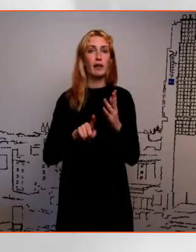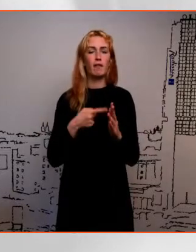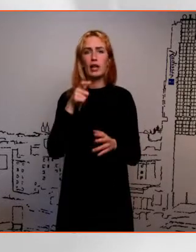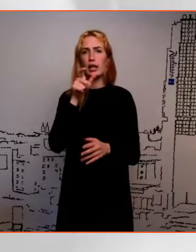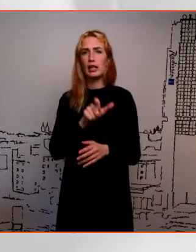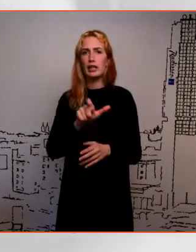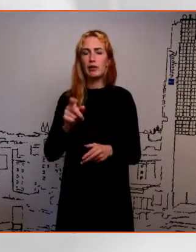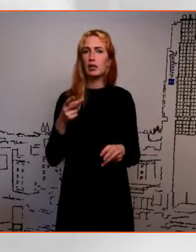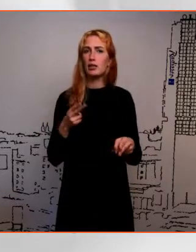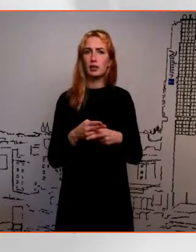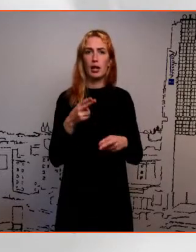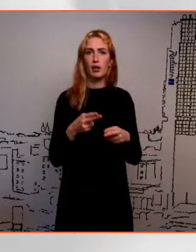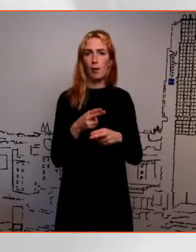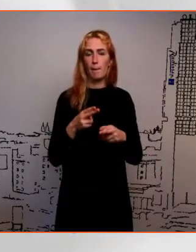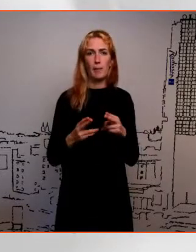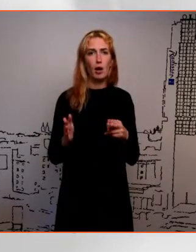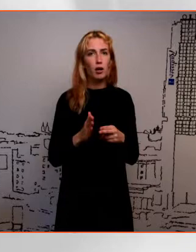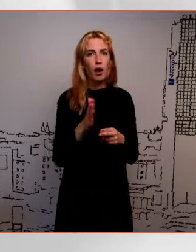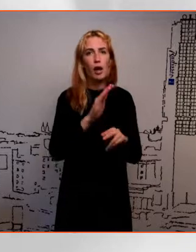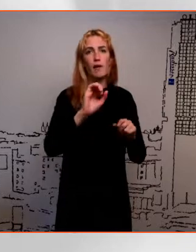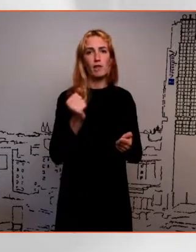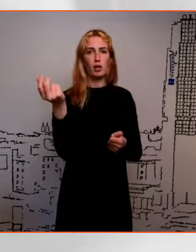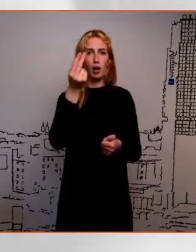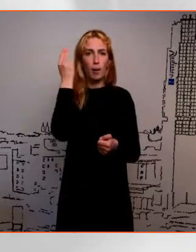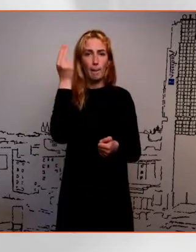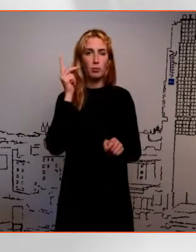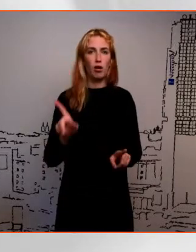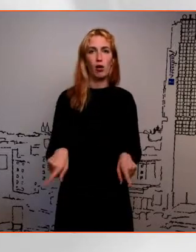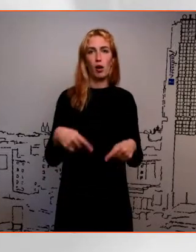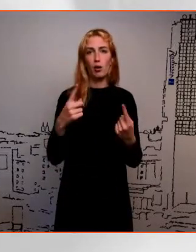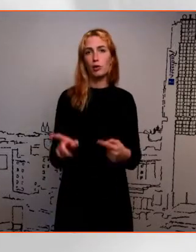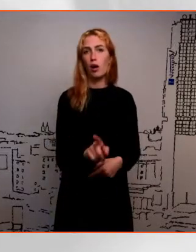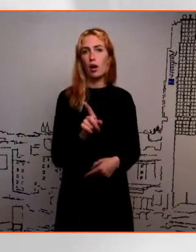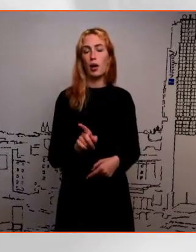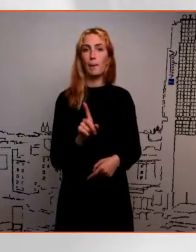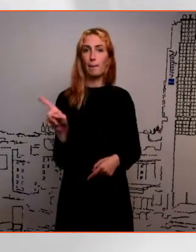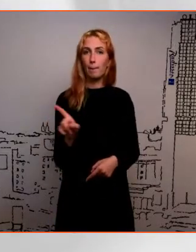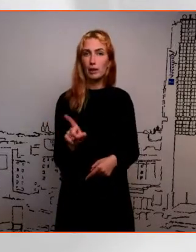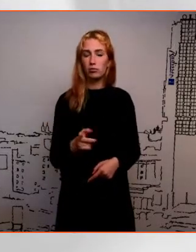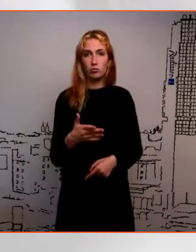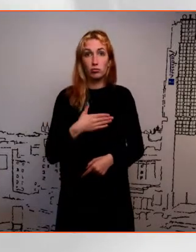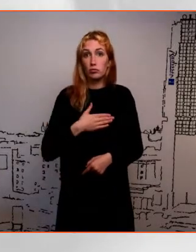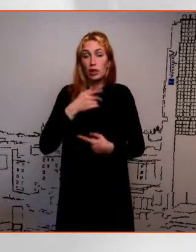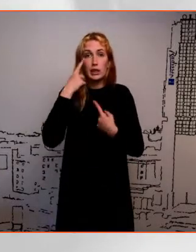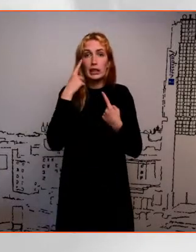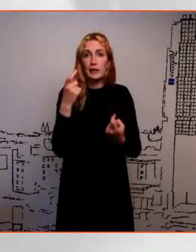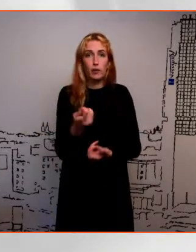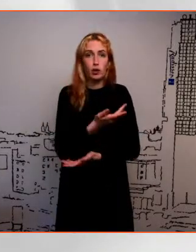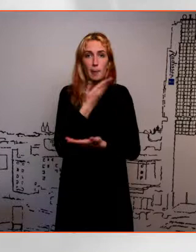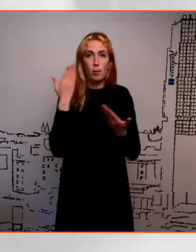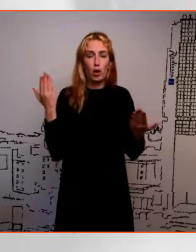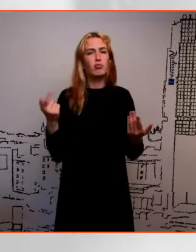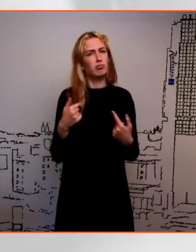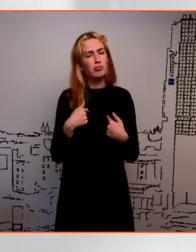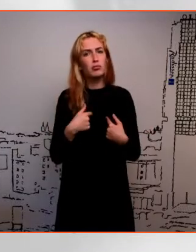segab selle karjääri või õppimise arendamisel on see, aga mulle ei ole ju infot. Ma pigem